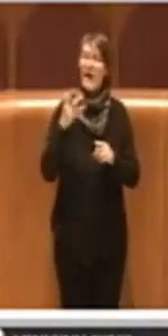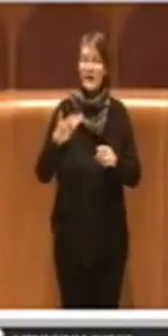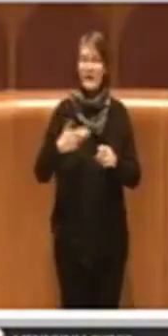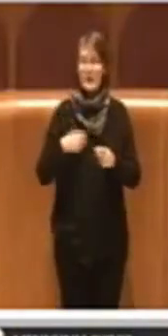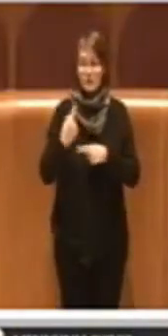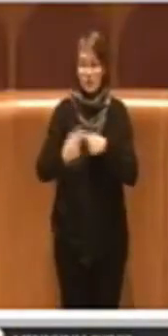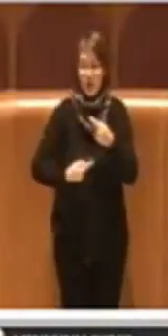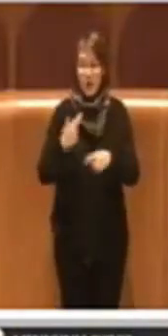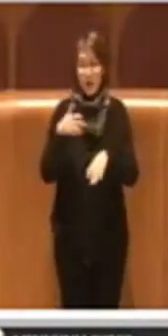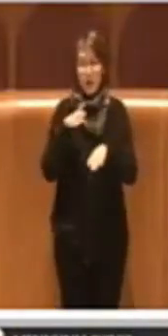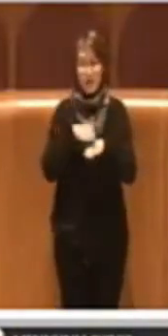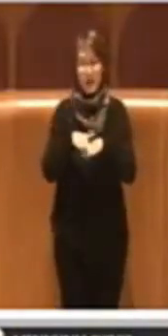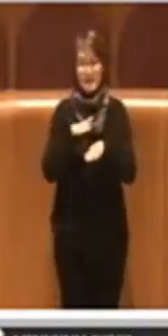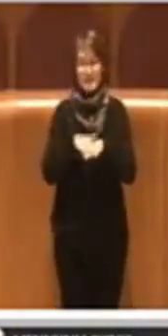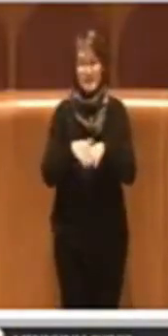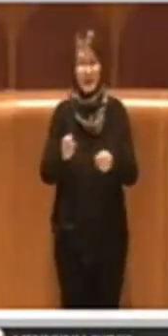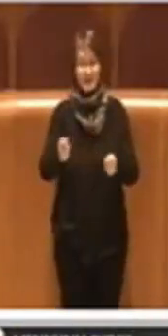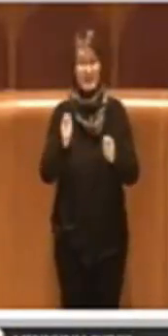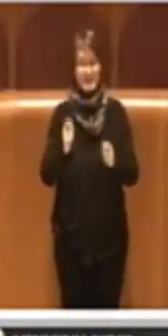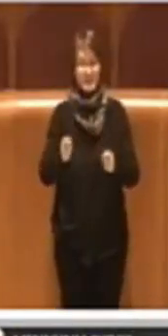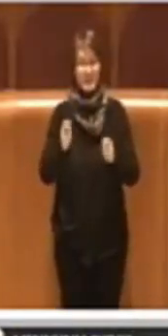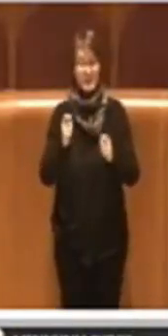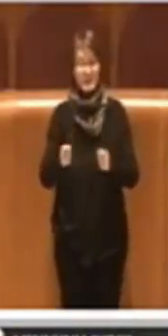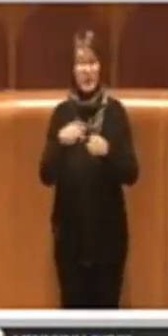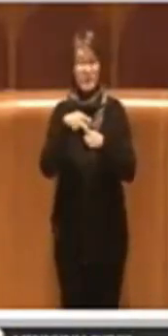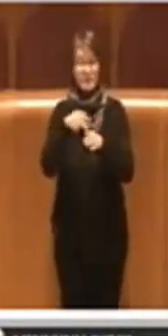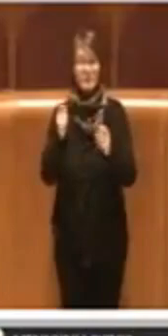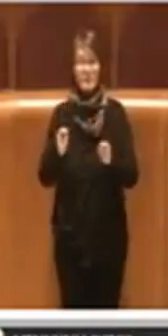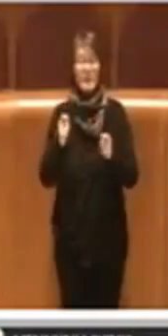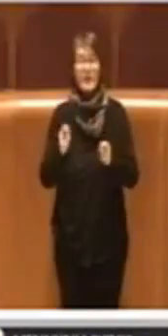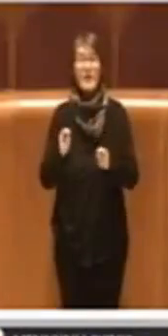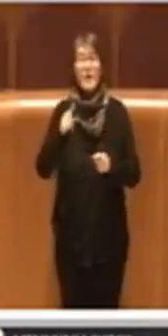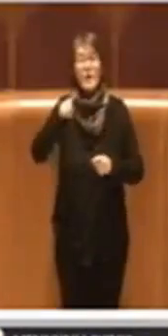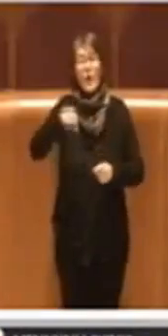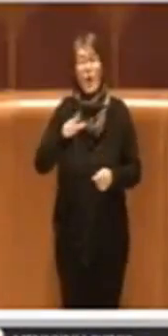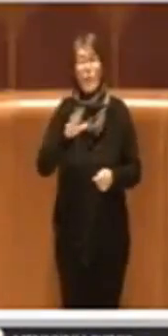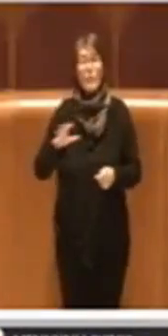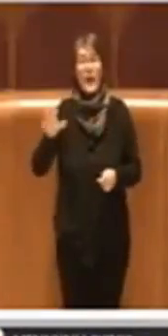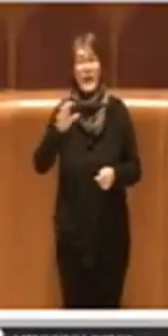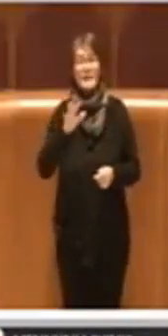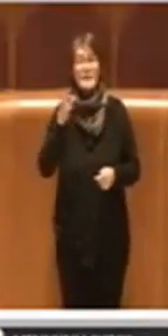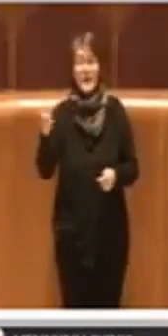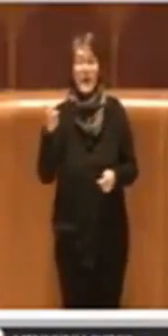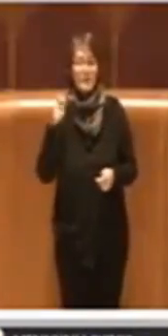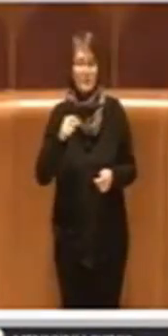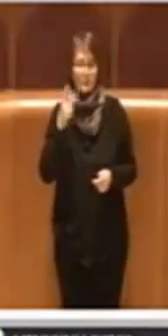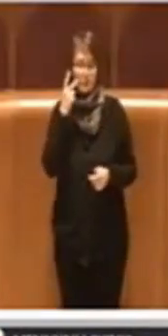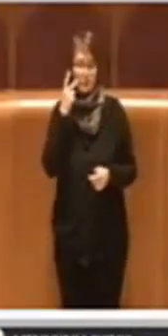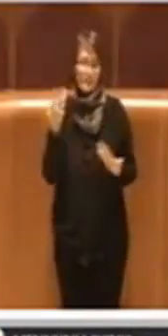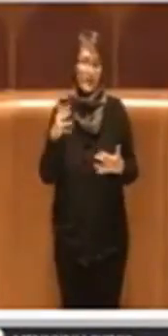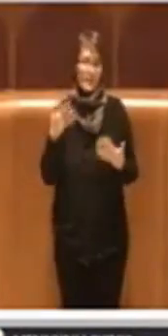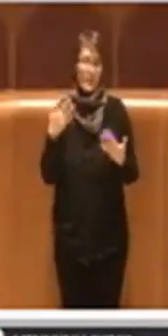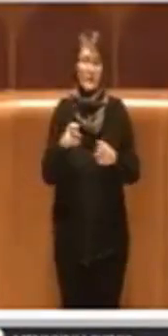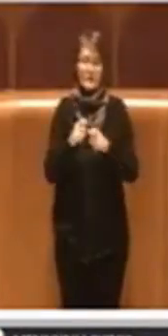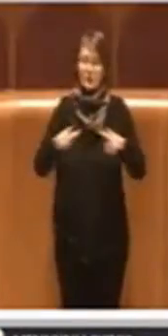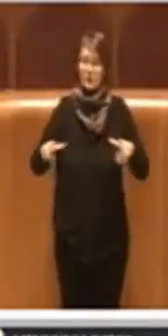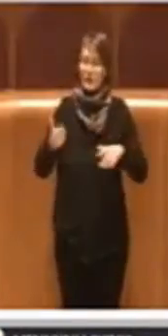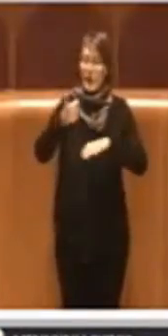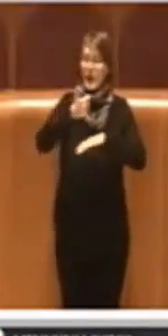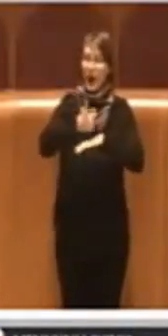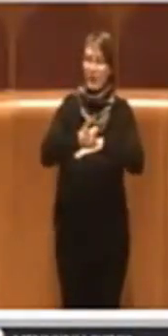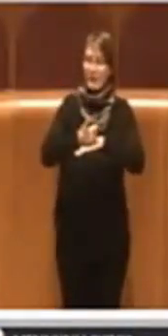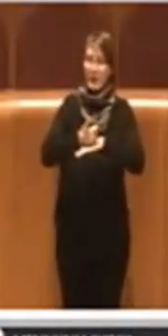servizio e anche negli altri paesi, perché come abbiamo visto questa capitale è una grandissima cassa di risonanza.